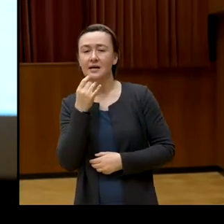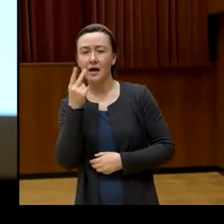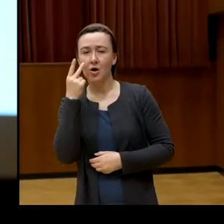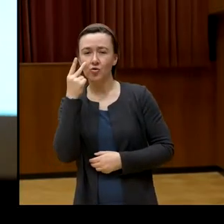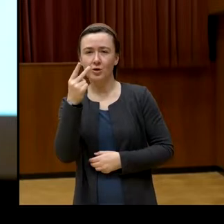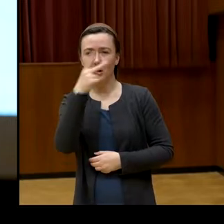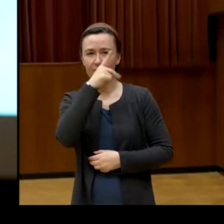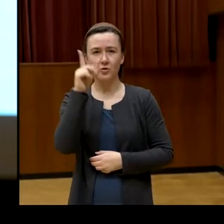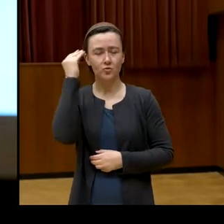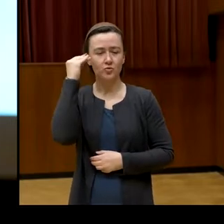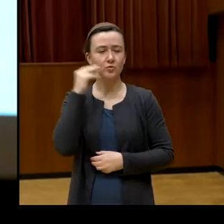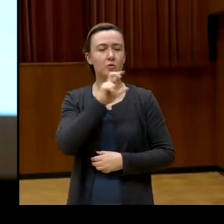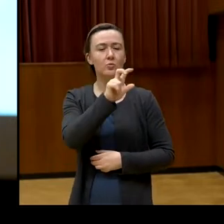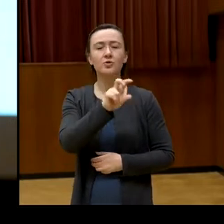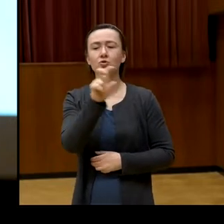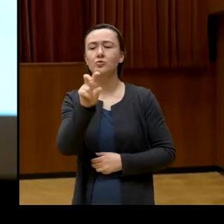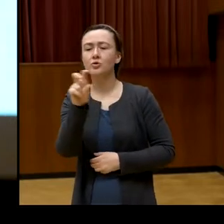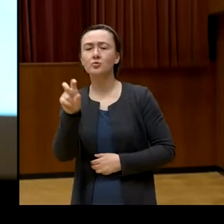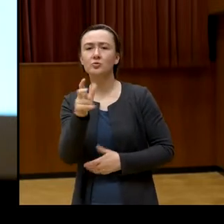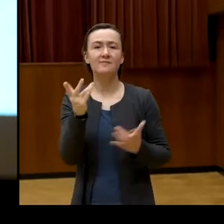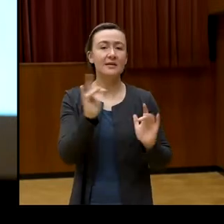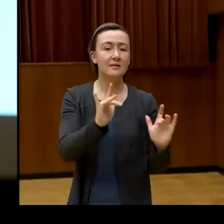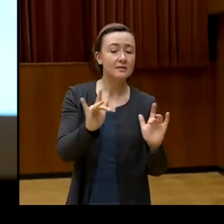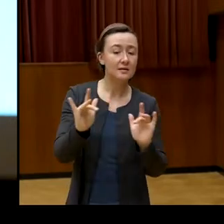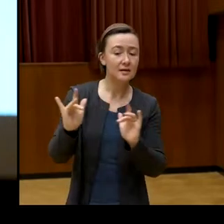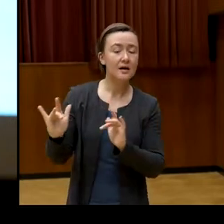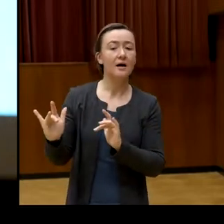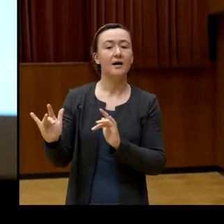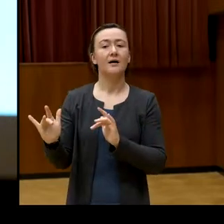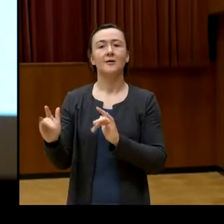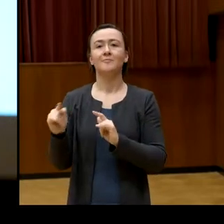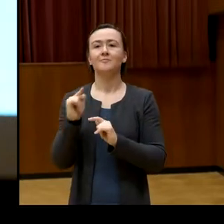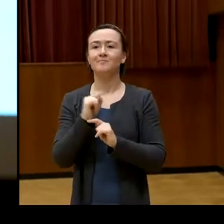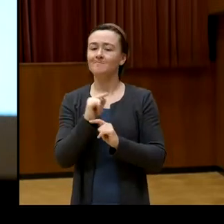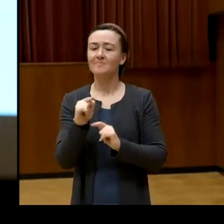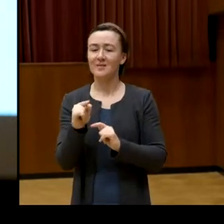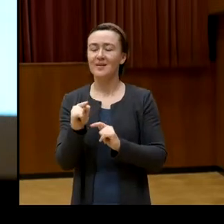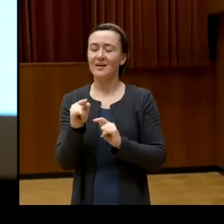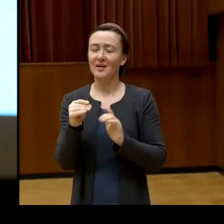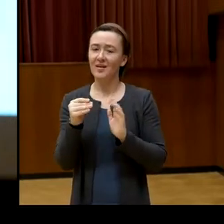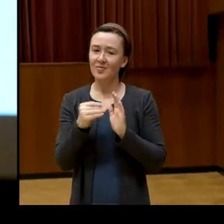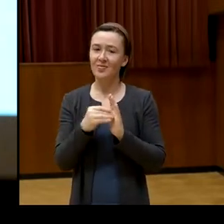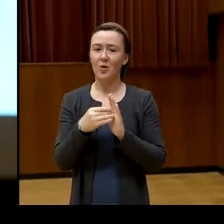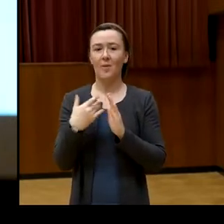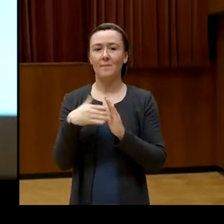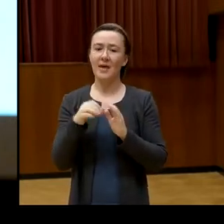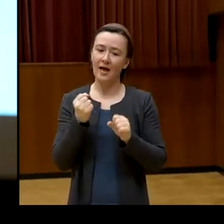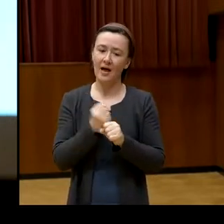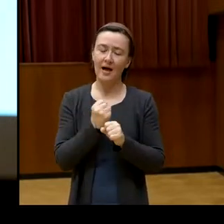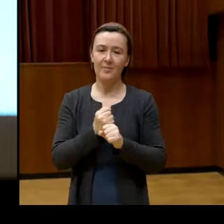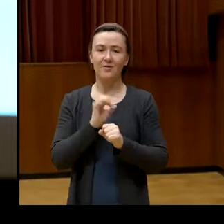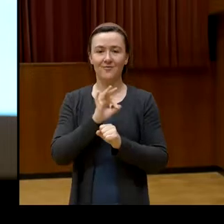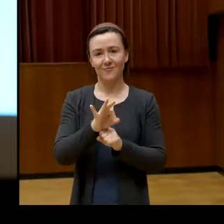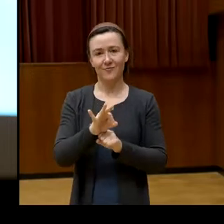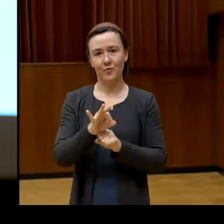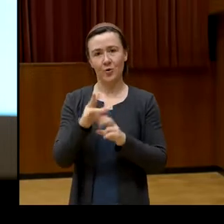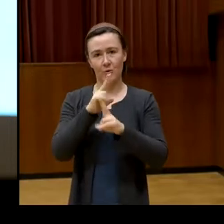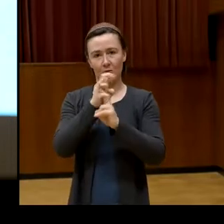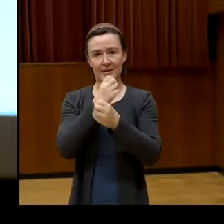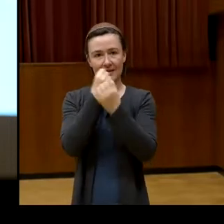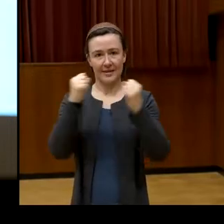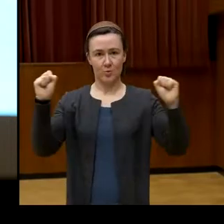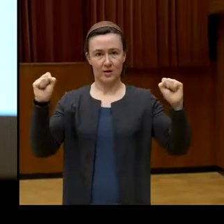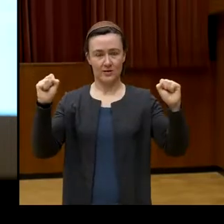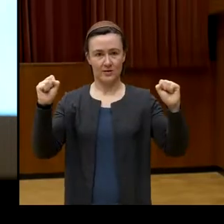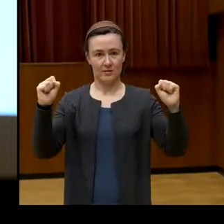Volkshochschulen blicken, geschieht aber dort noch sehr viel mehr für die Demokratie in Österreich. Klar